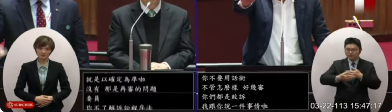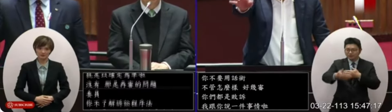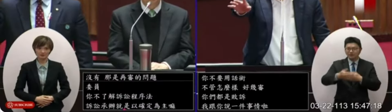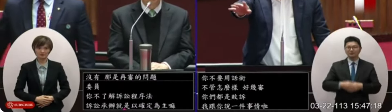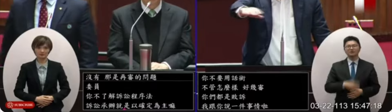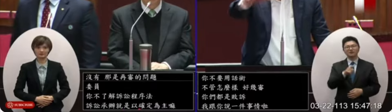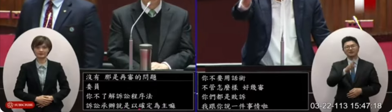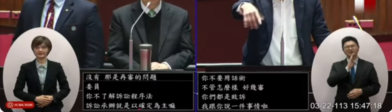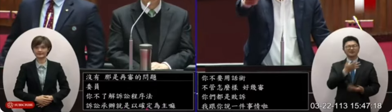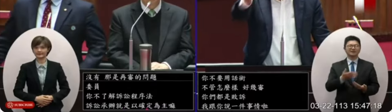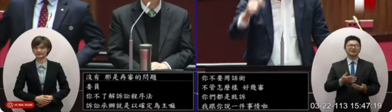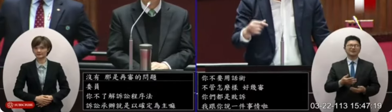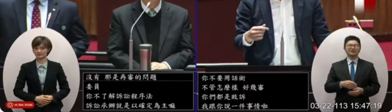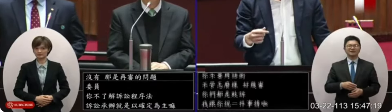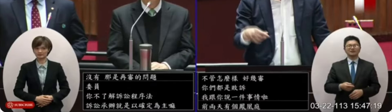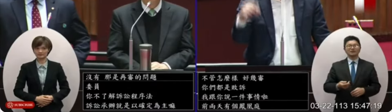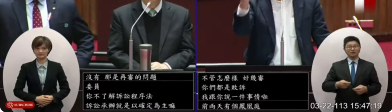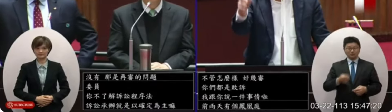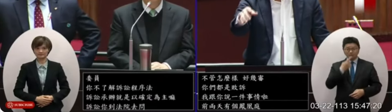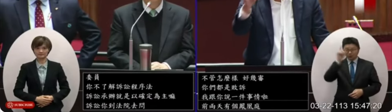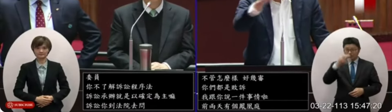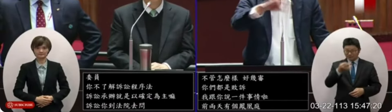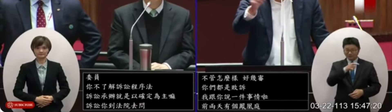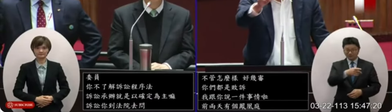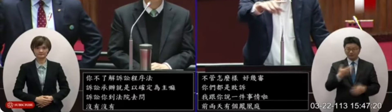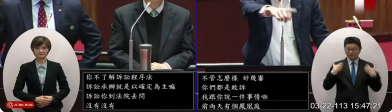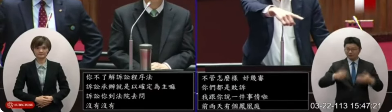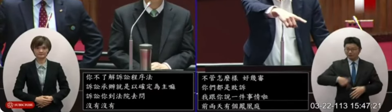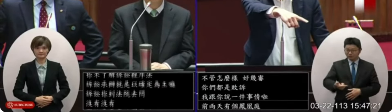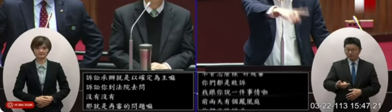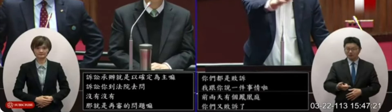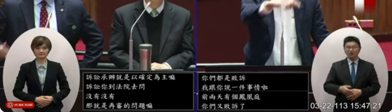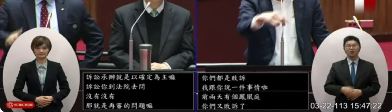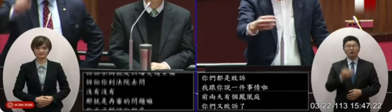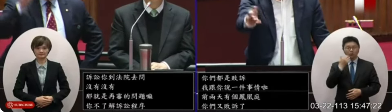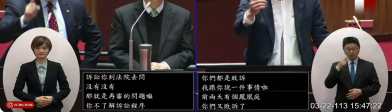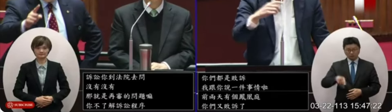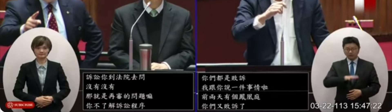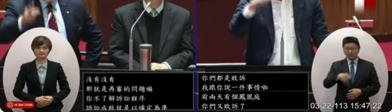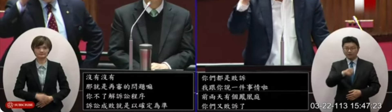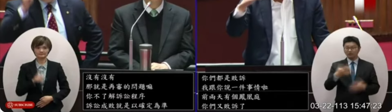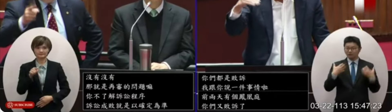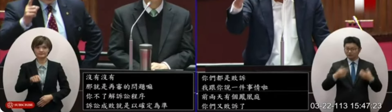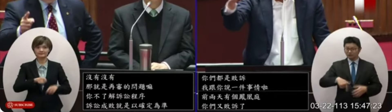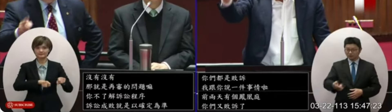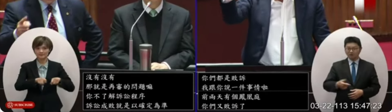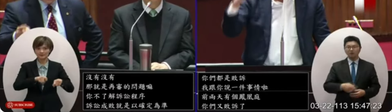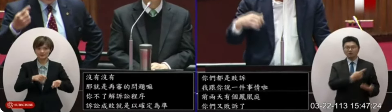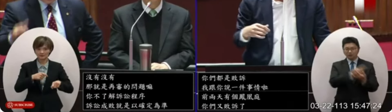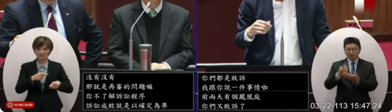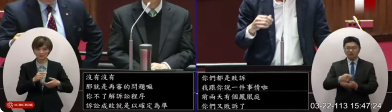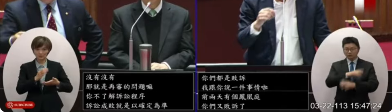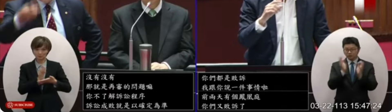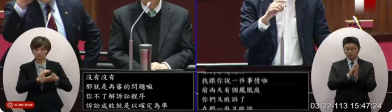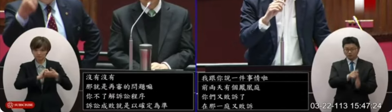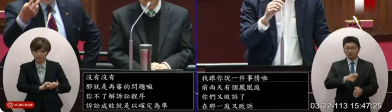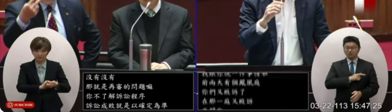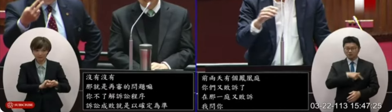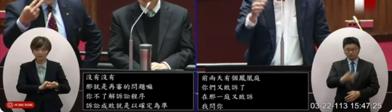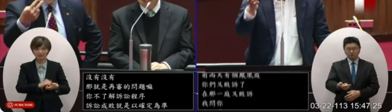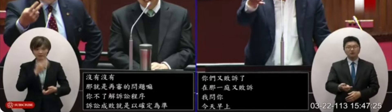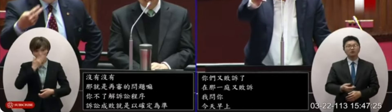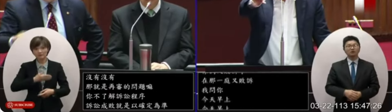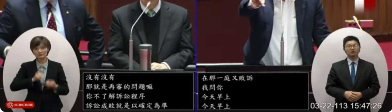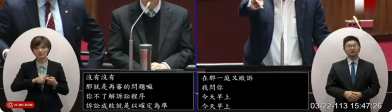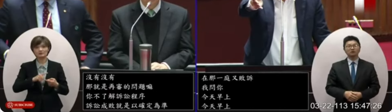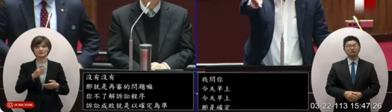訴訟非是你出嗎你如果說最後你那一庭你出的話那一個案件你每一庭都沒有出錢